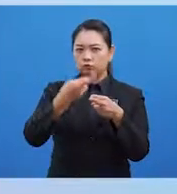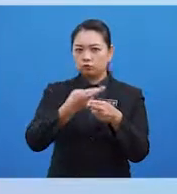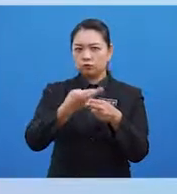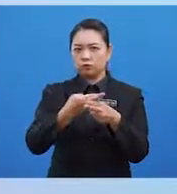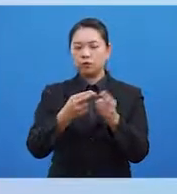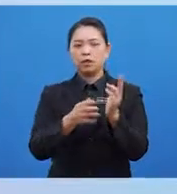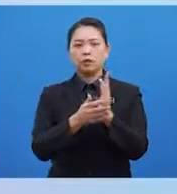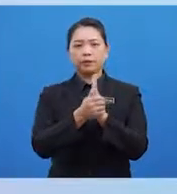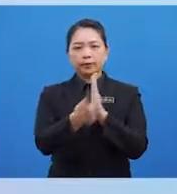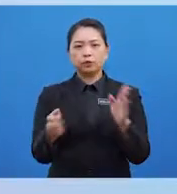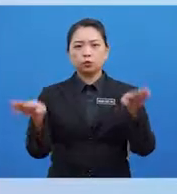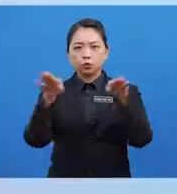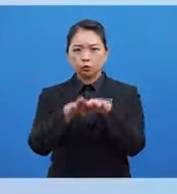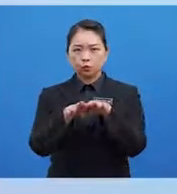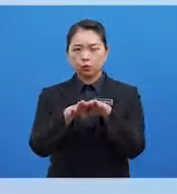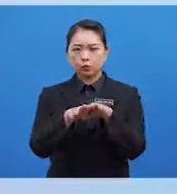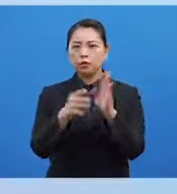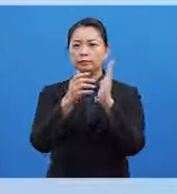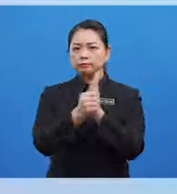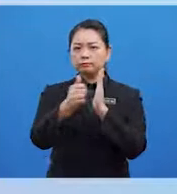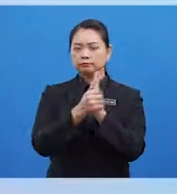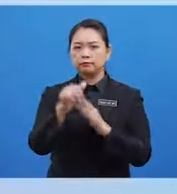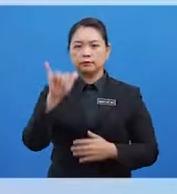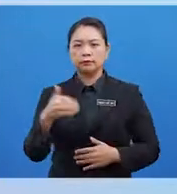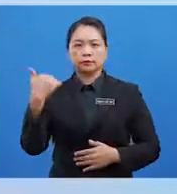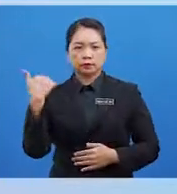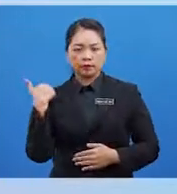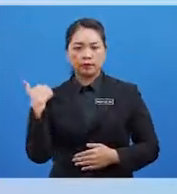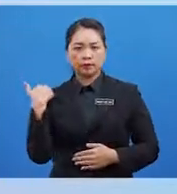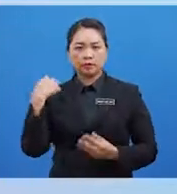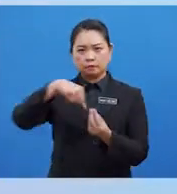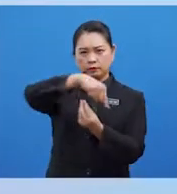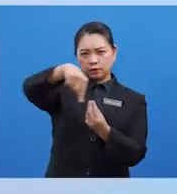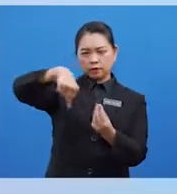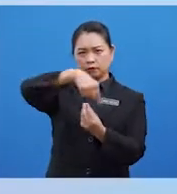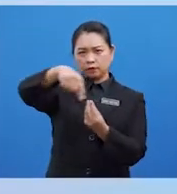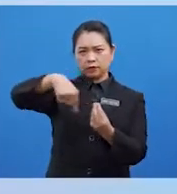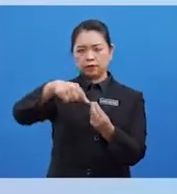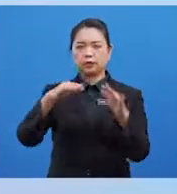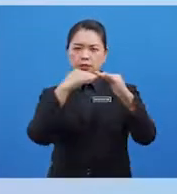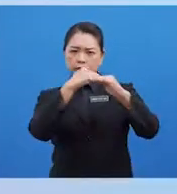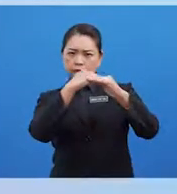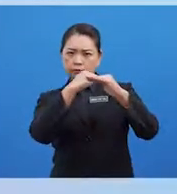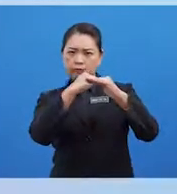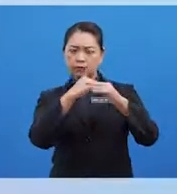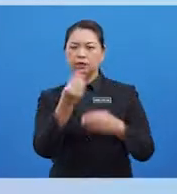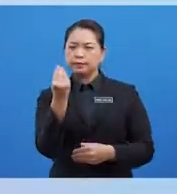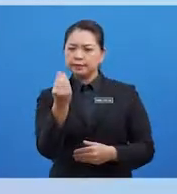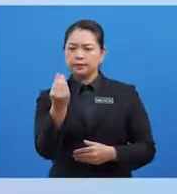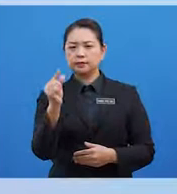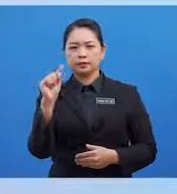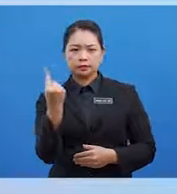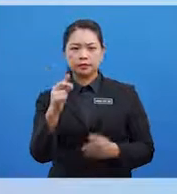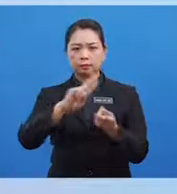tertutup atau close kill Adalah kemahiran-kemahiran yang mempunyai Persekitaran yang stabil Dengan sedikit sahaja